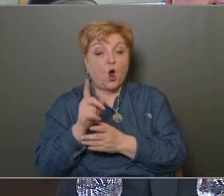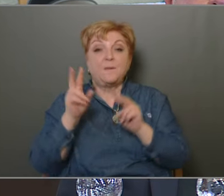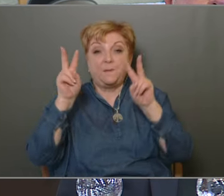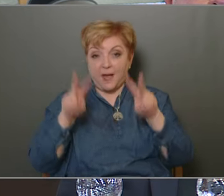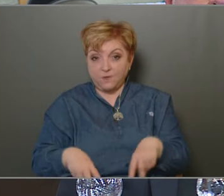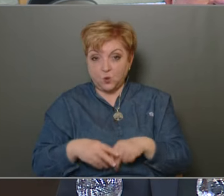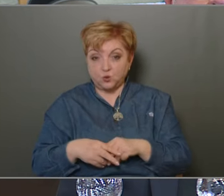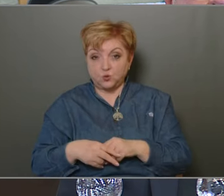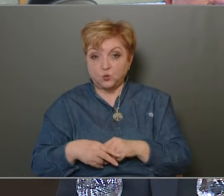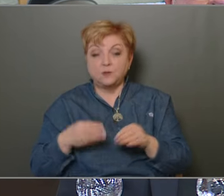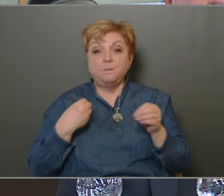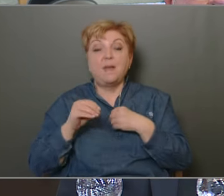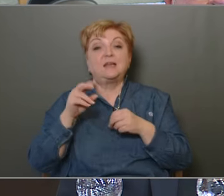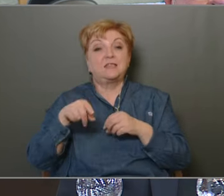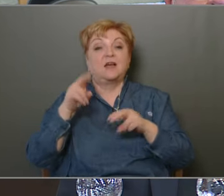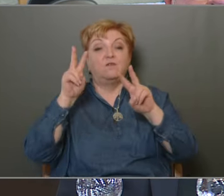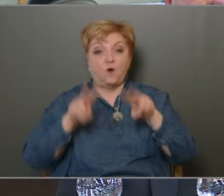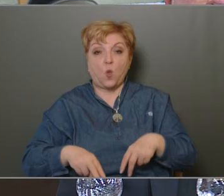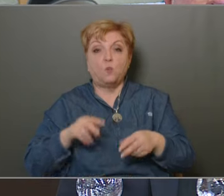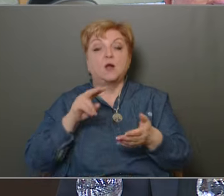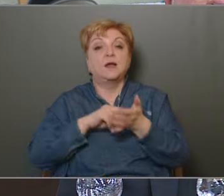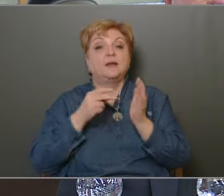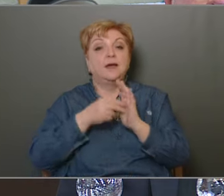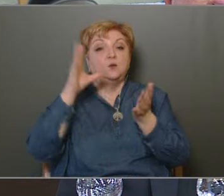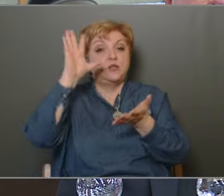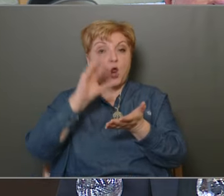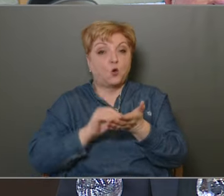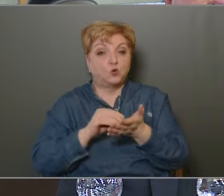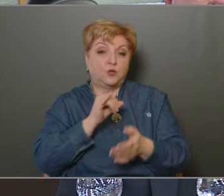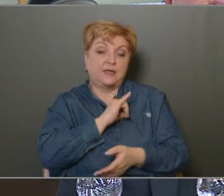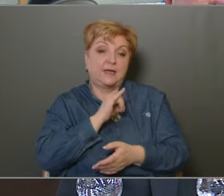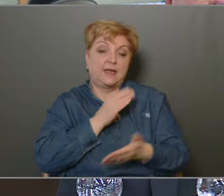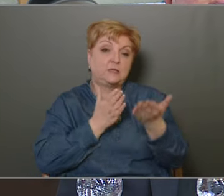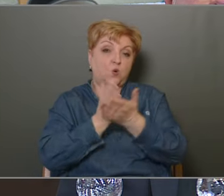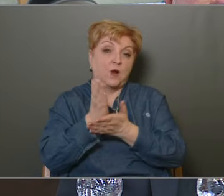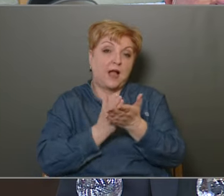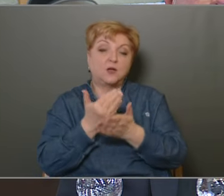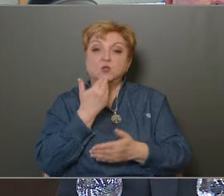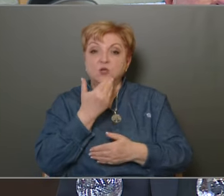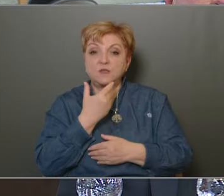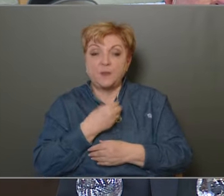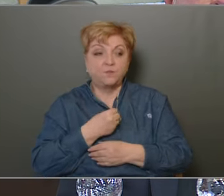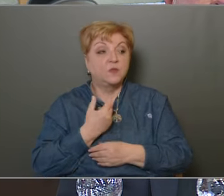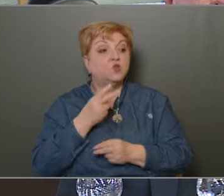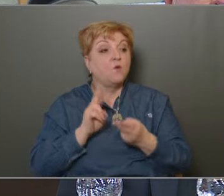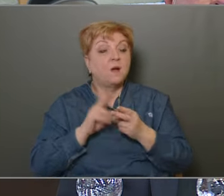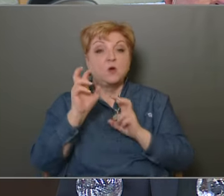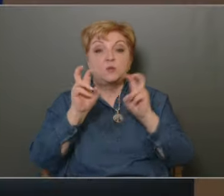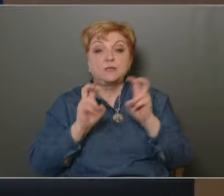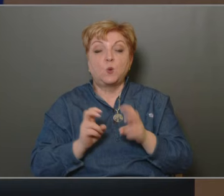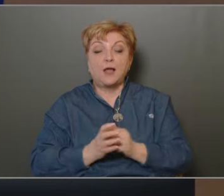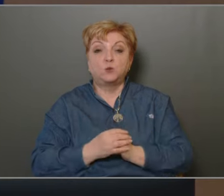megvalósultak, mert ezek valóban a kerületi lakosok érdekeit szolgálják. Köszönöm. További ózászólás, Mani.